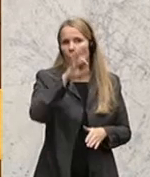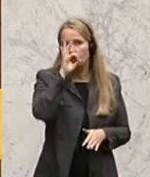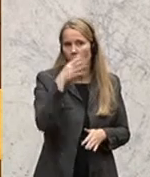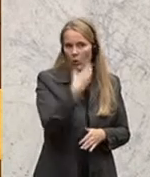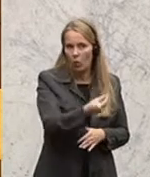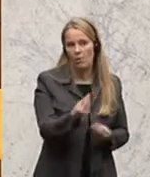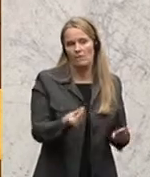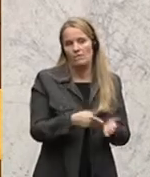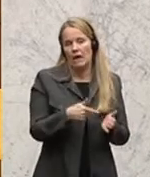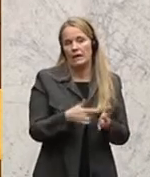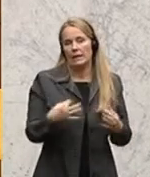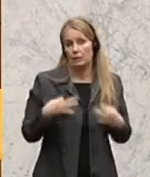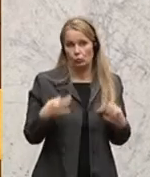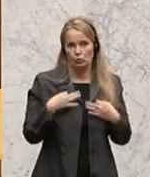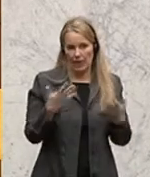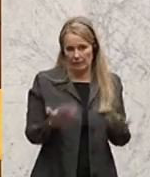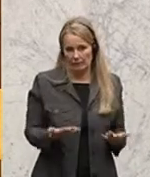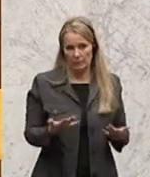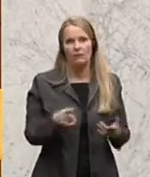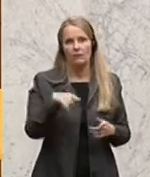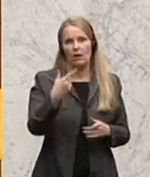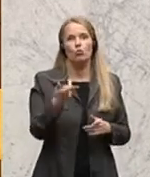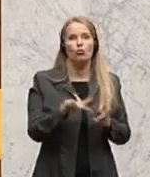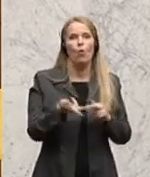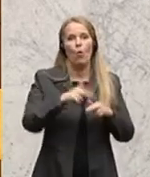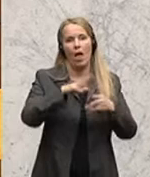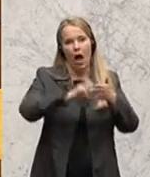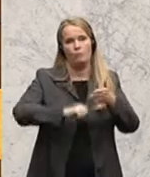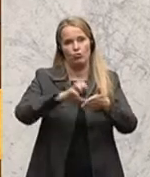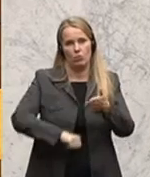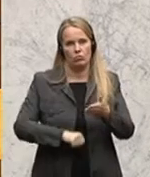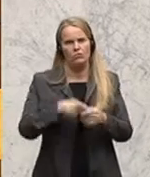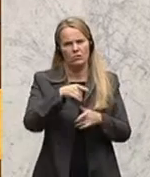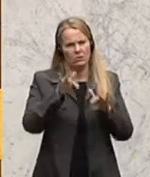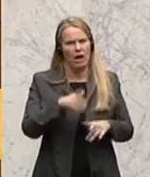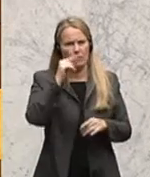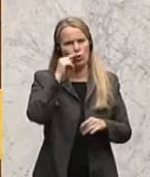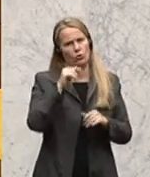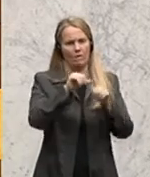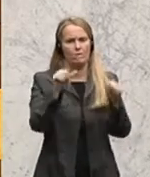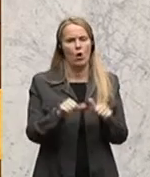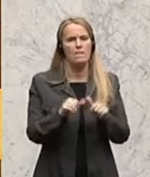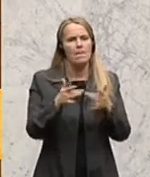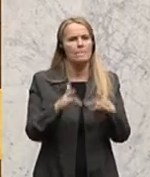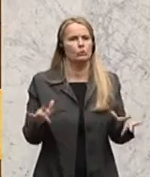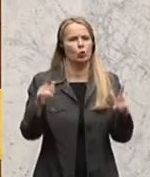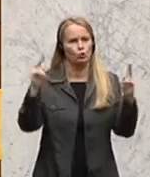Gesundheitszustandes, würden sich dadurch die Abschläge erhöhen. Und es wäre eine eindeutige Pensionskürzung. Zum